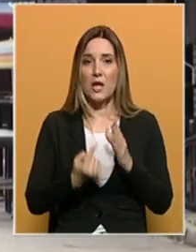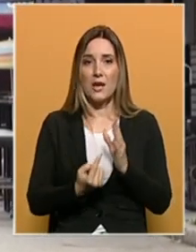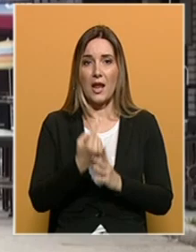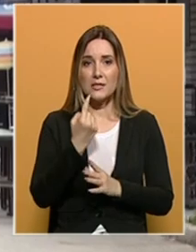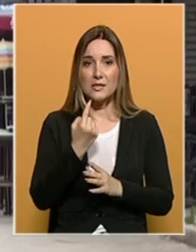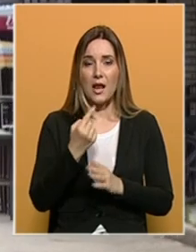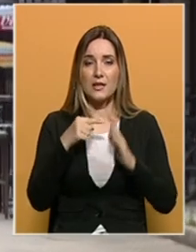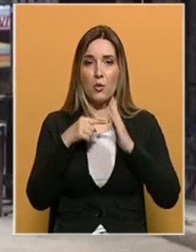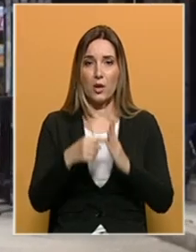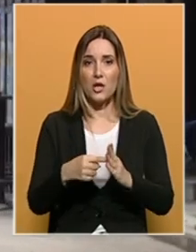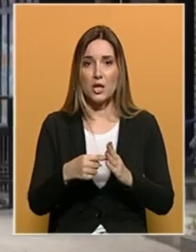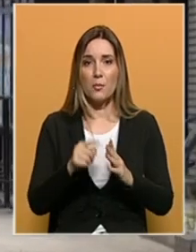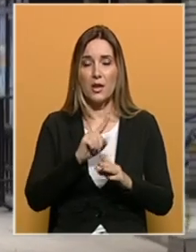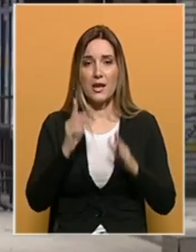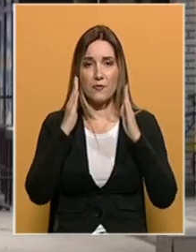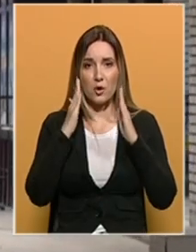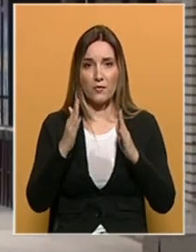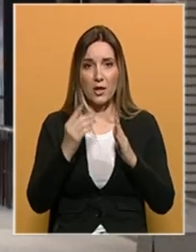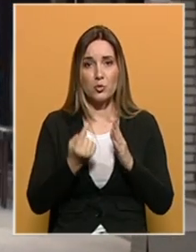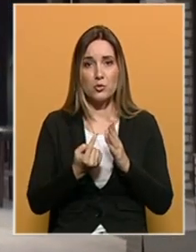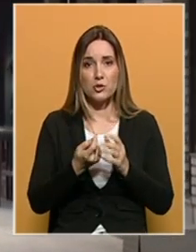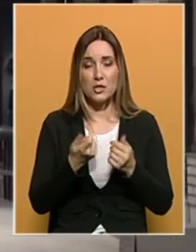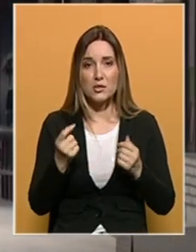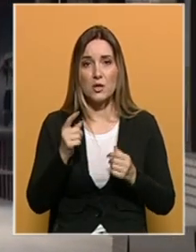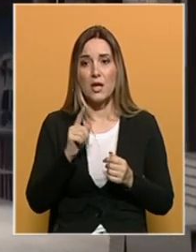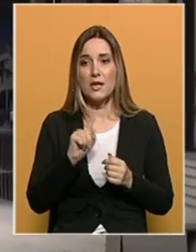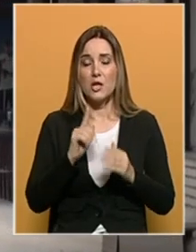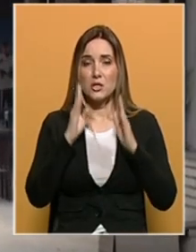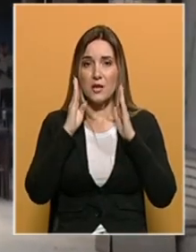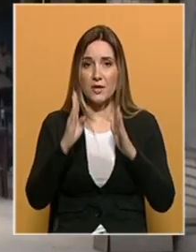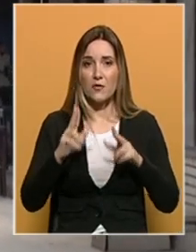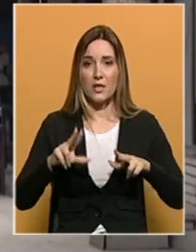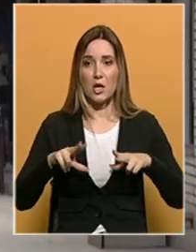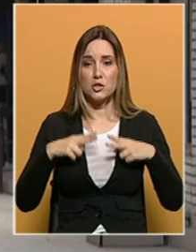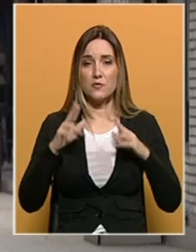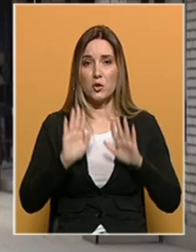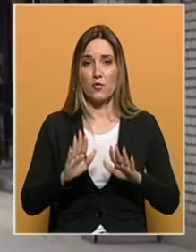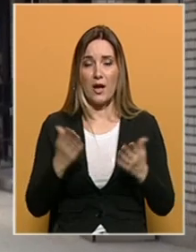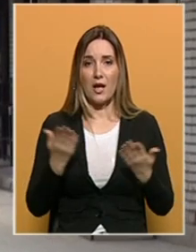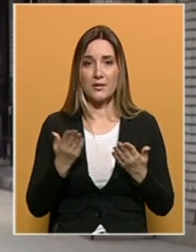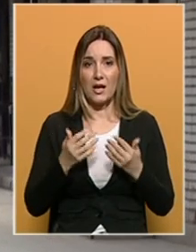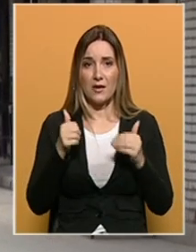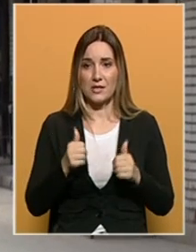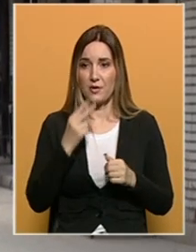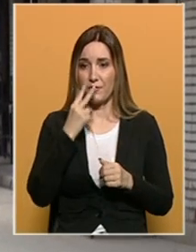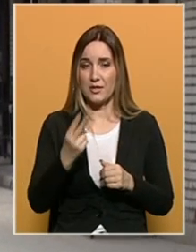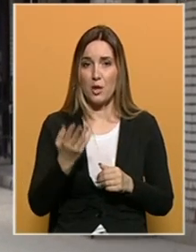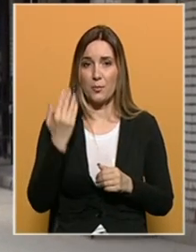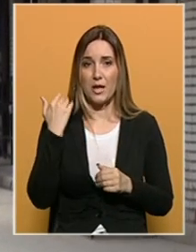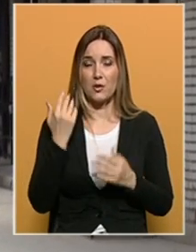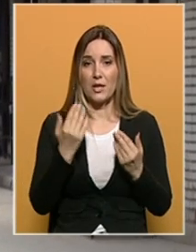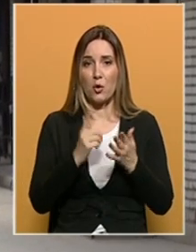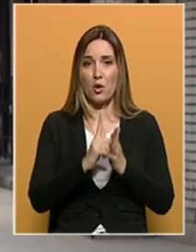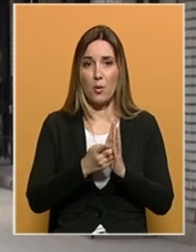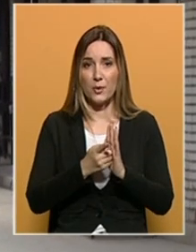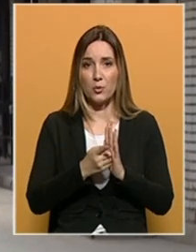jednostavno da vam ukažemo na gotovo nevjerovatnu činjenicu. Nećete ipak vjerovati da život ovakav kakav je, kakav ste vidjeli u prethodnih nekoliko